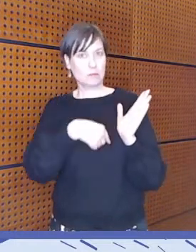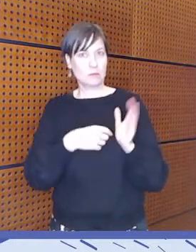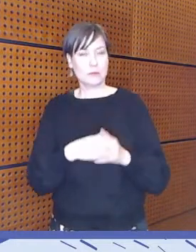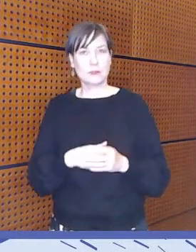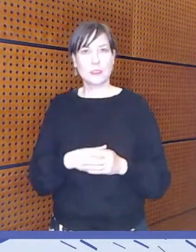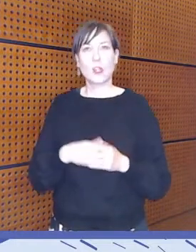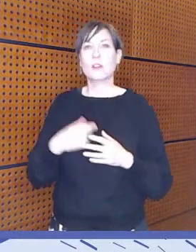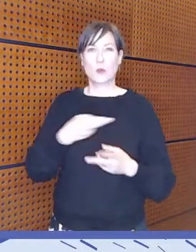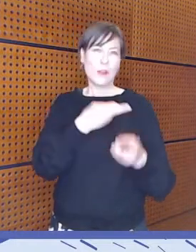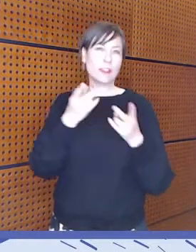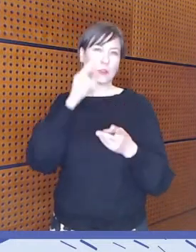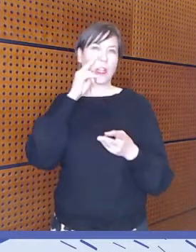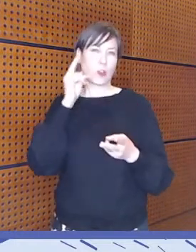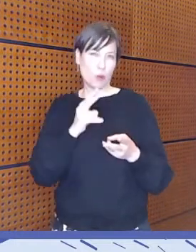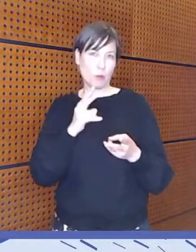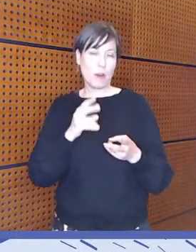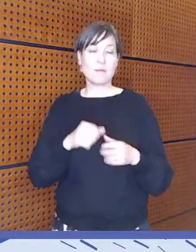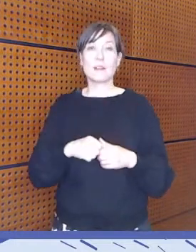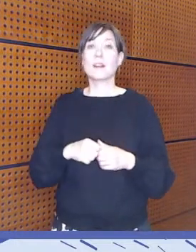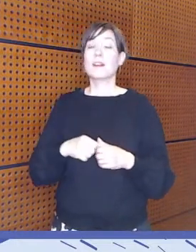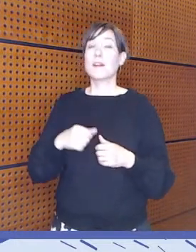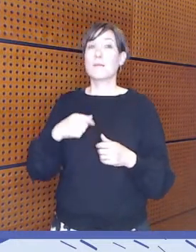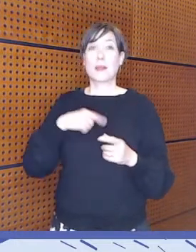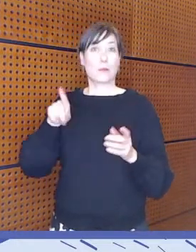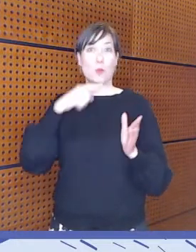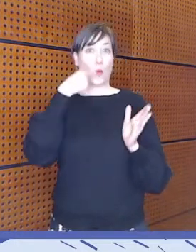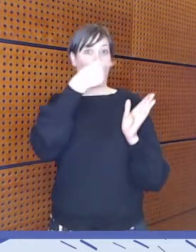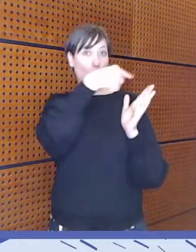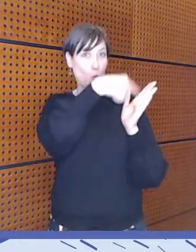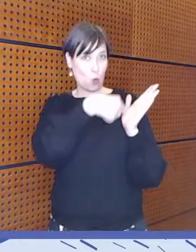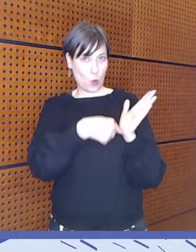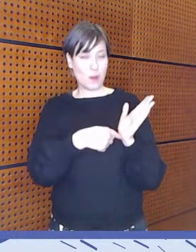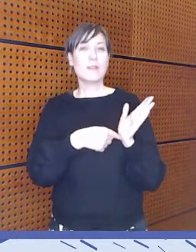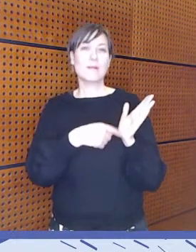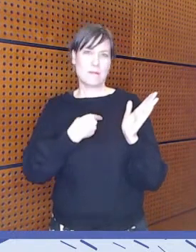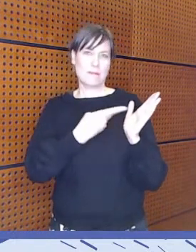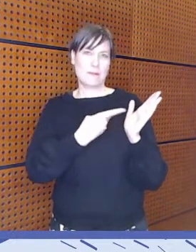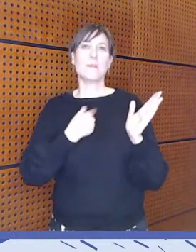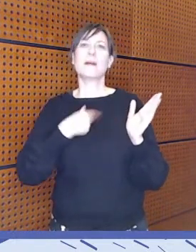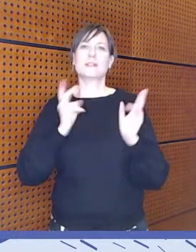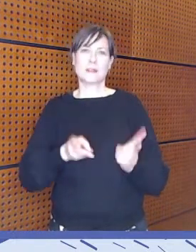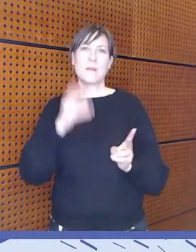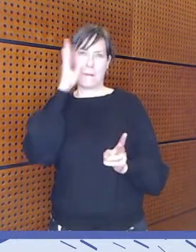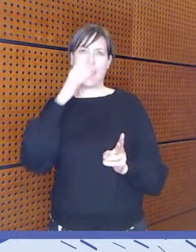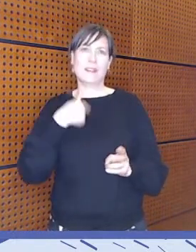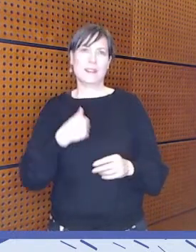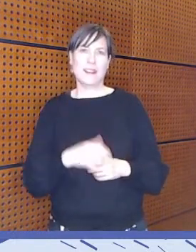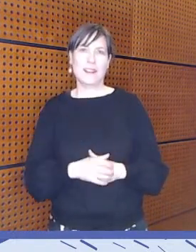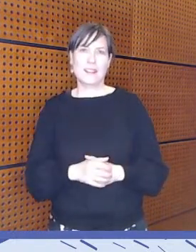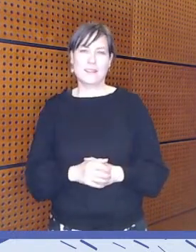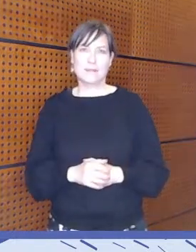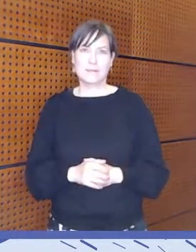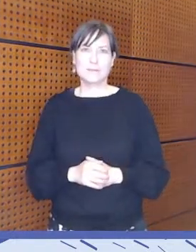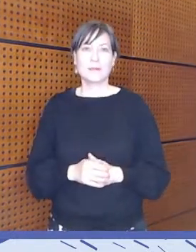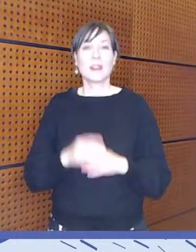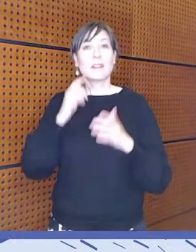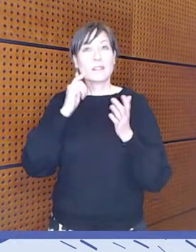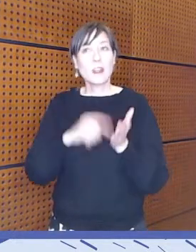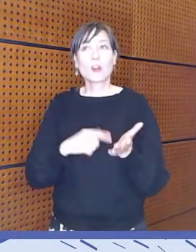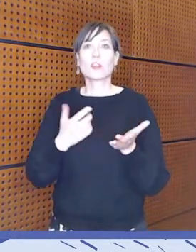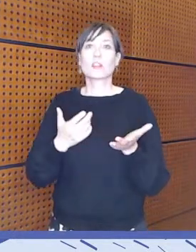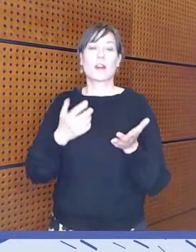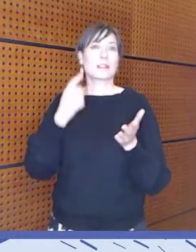Täytyy sanoa, että olen monista asioista aivan samaa mieltä esimerkiksi siitä, että eri